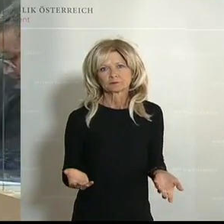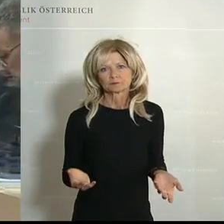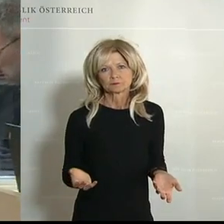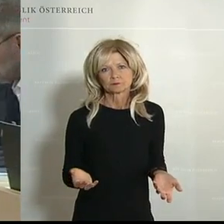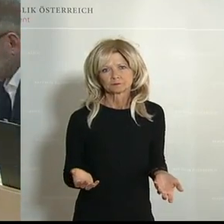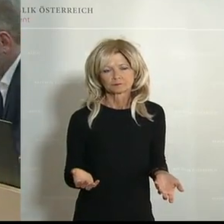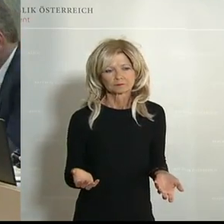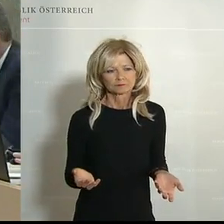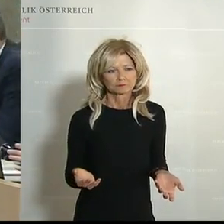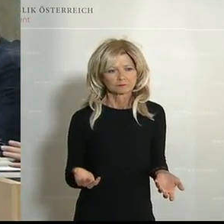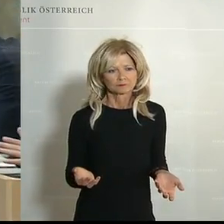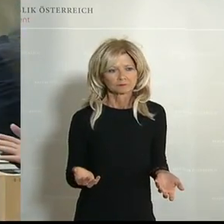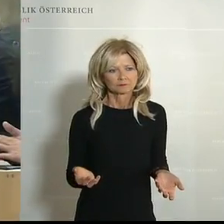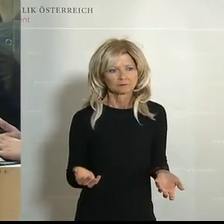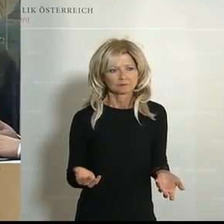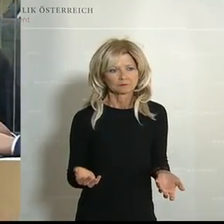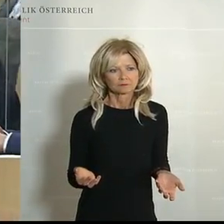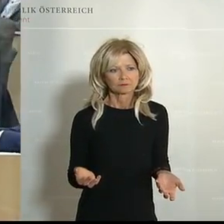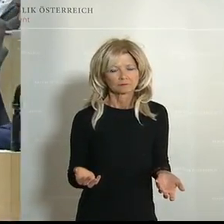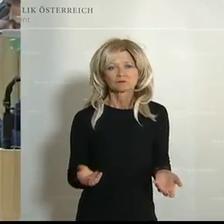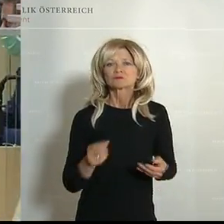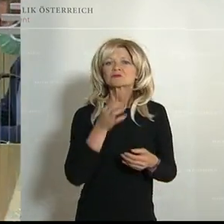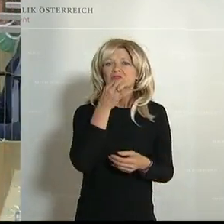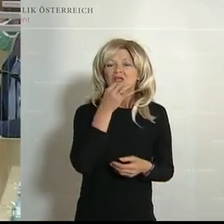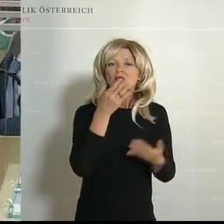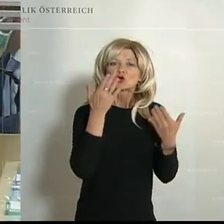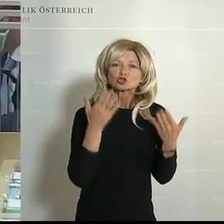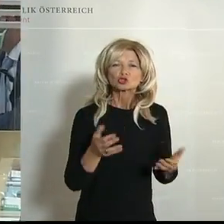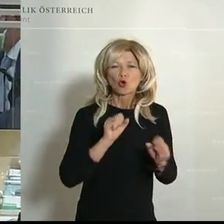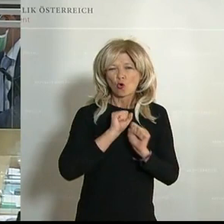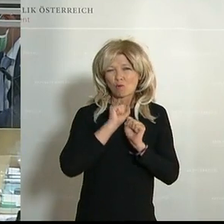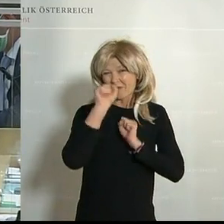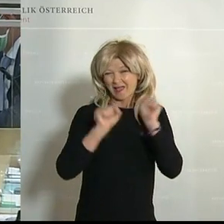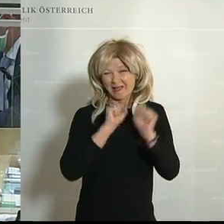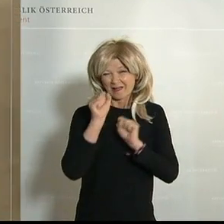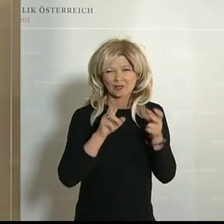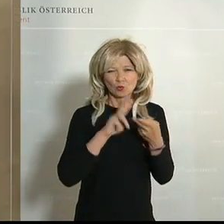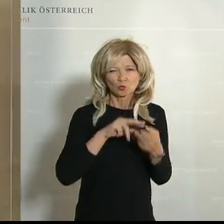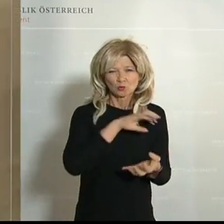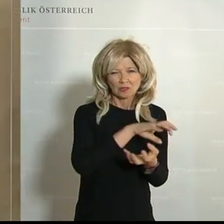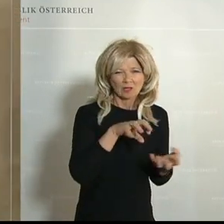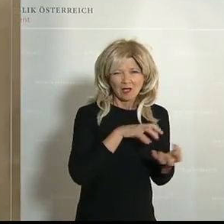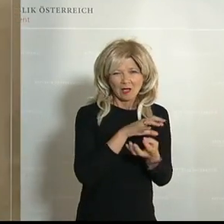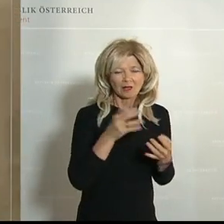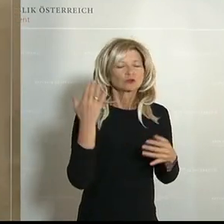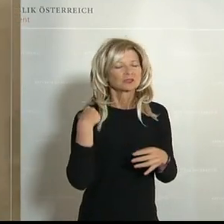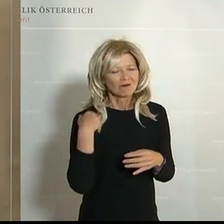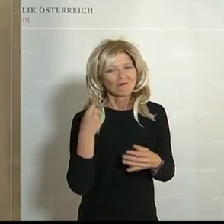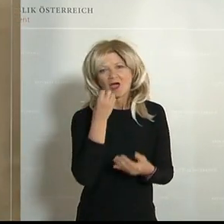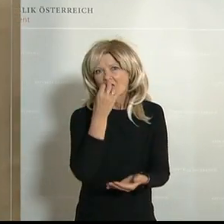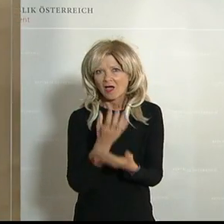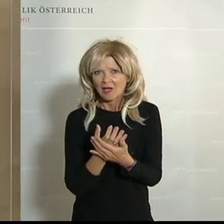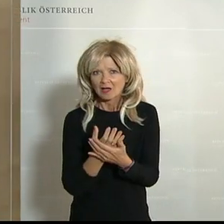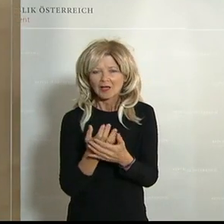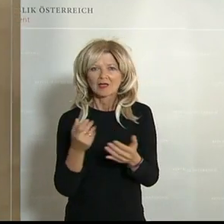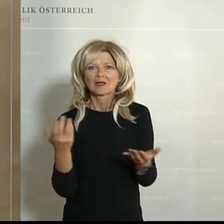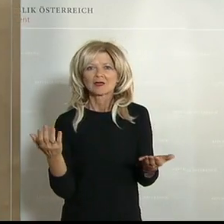Und genau diese Panik und dieses Chaos haben genau zum Gegenteil einer